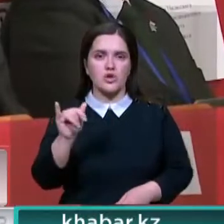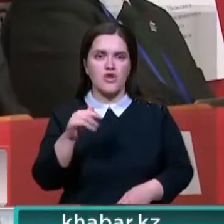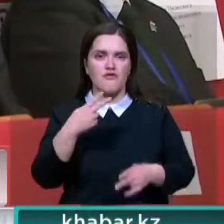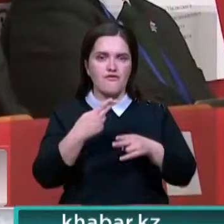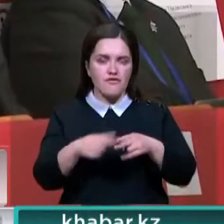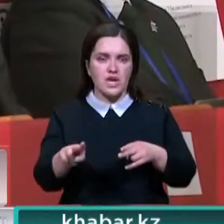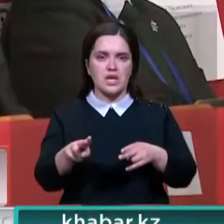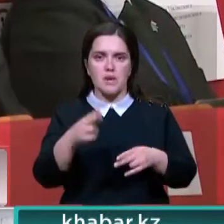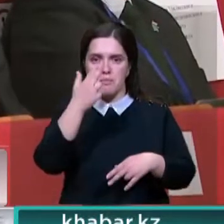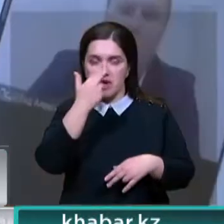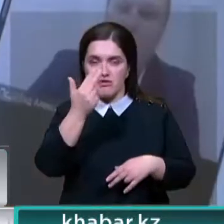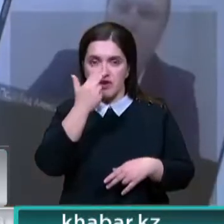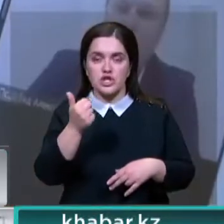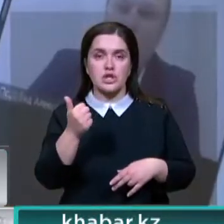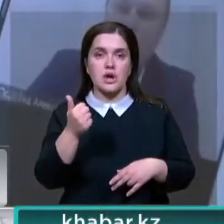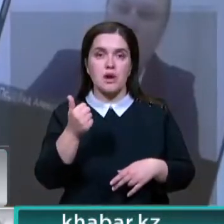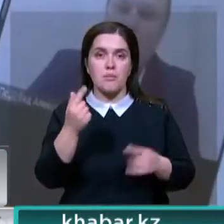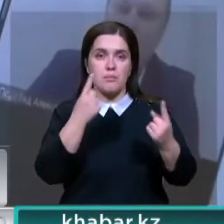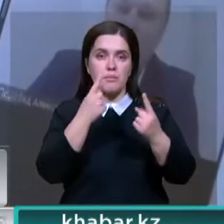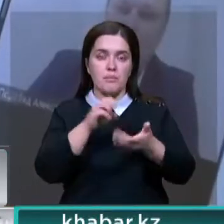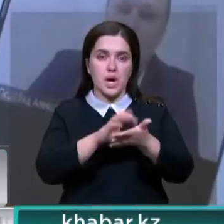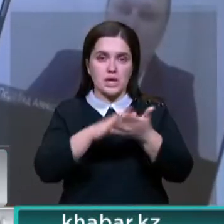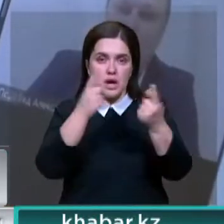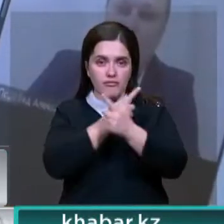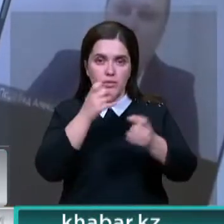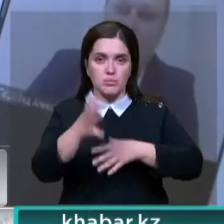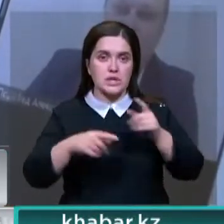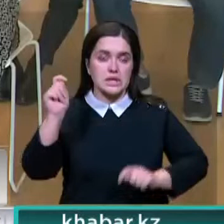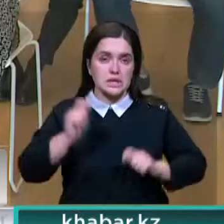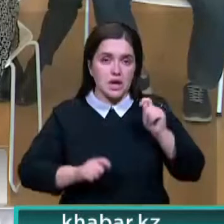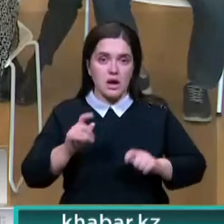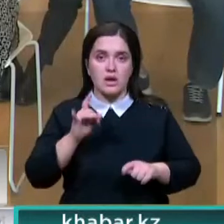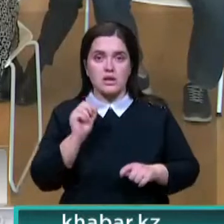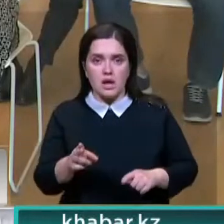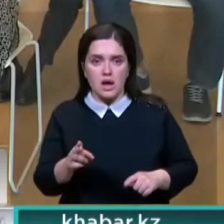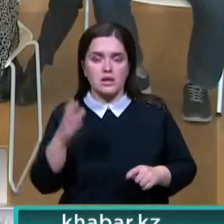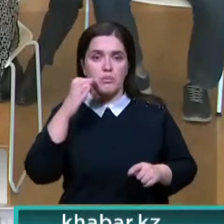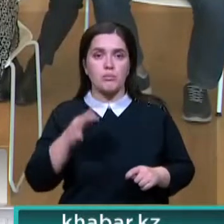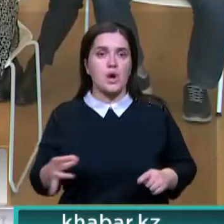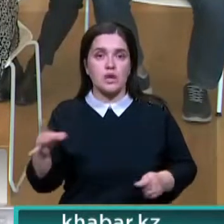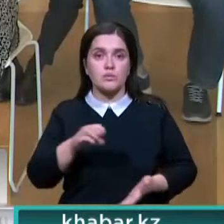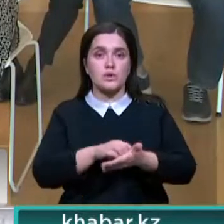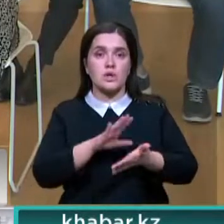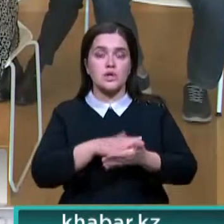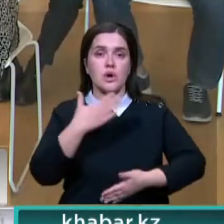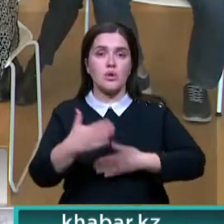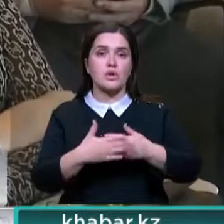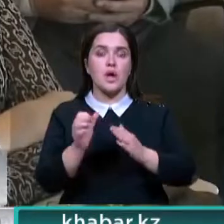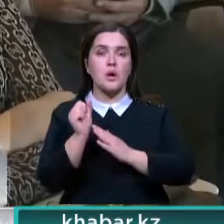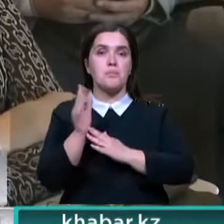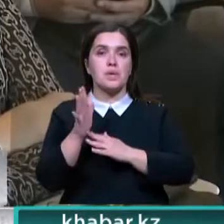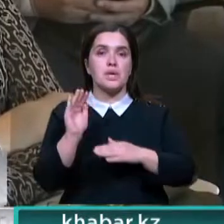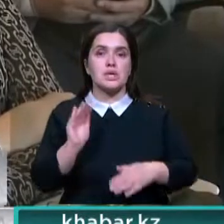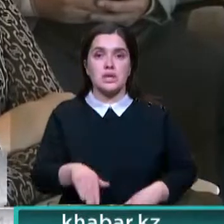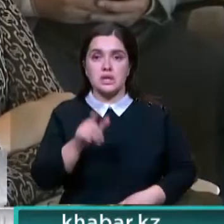имеющие вредные привычки. По данным, озвученным на Международном съезде онкологов и радиологов, по республике на учете